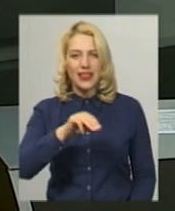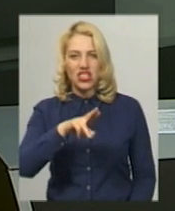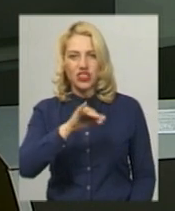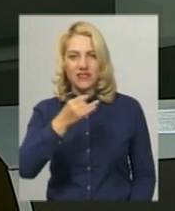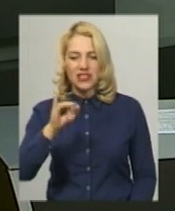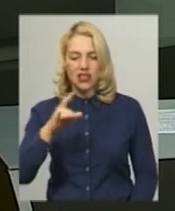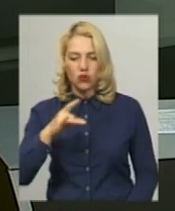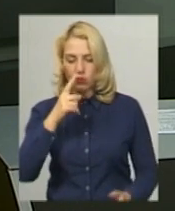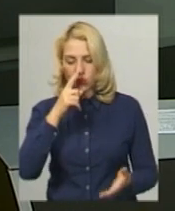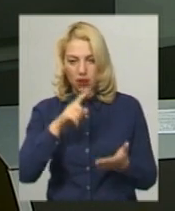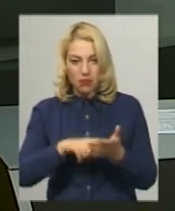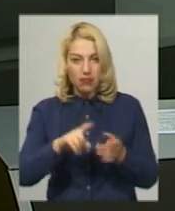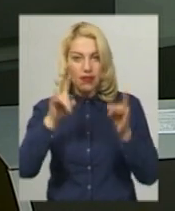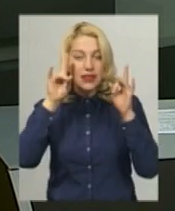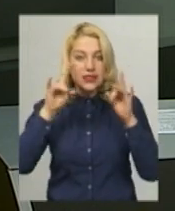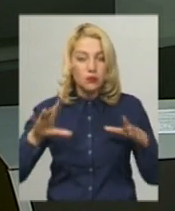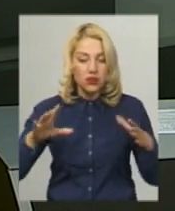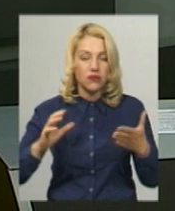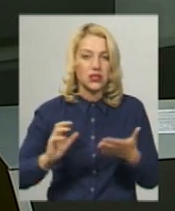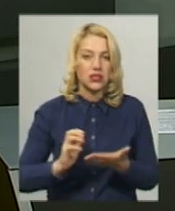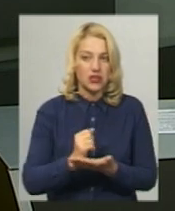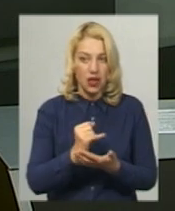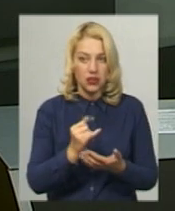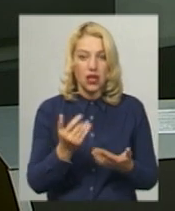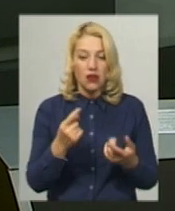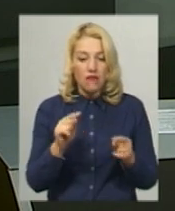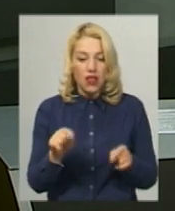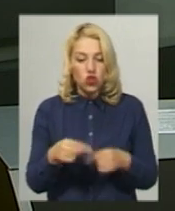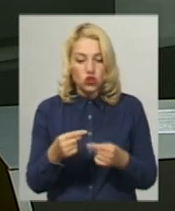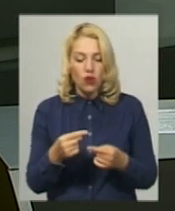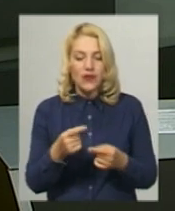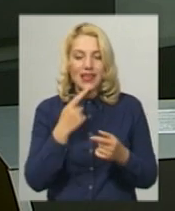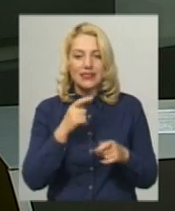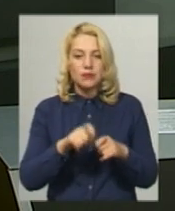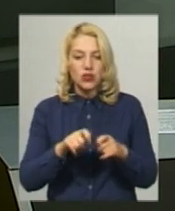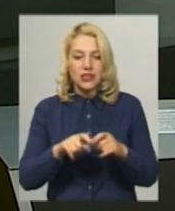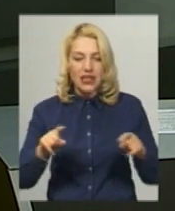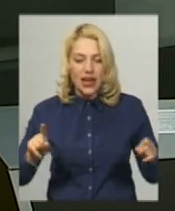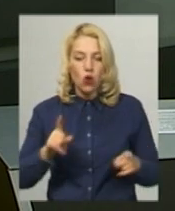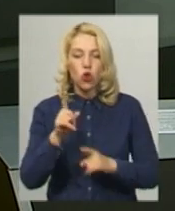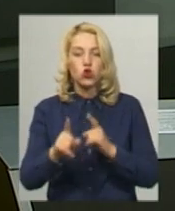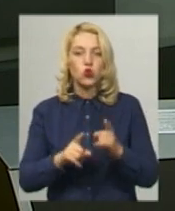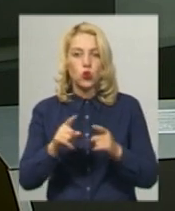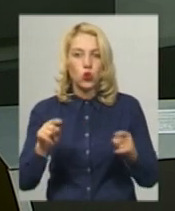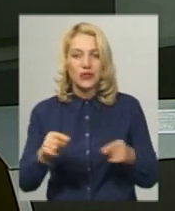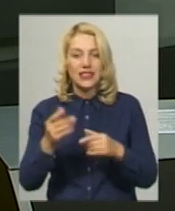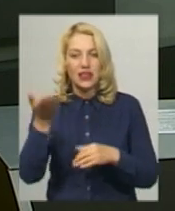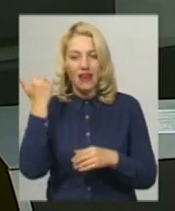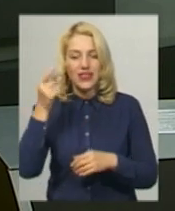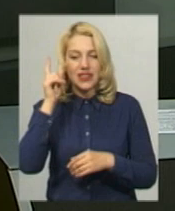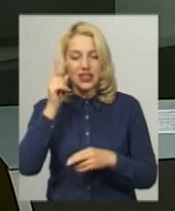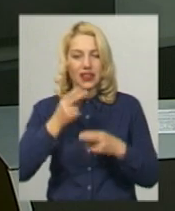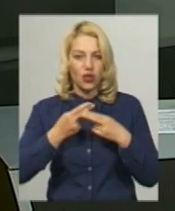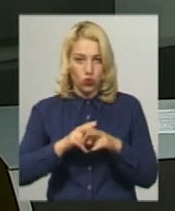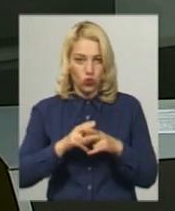нього натрапили на несподівані знахідки та влаштовують експерименти з реконструкції давніх технологій. Що цікавого для науки і